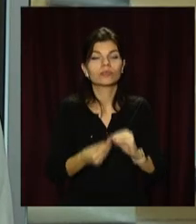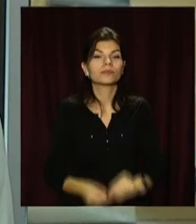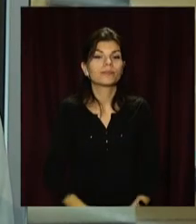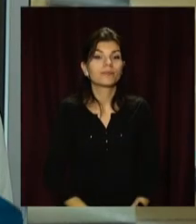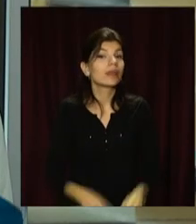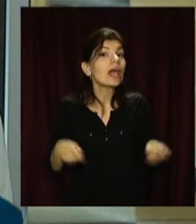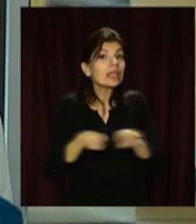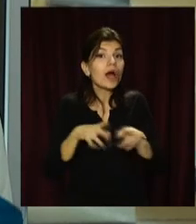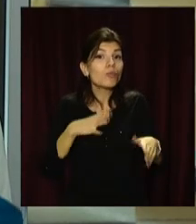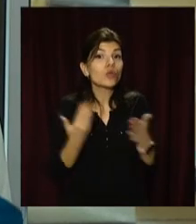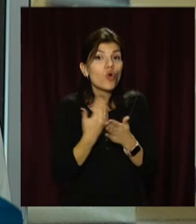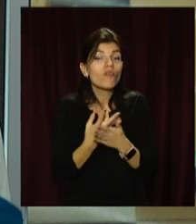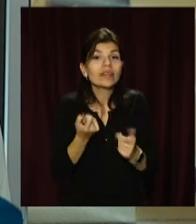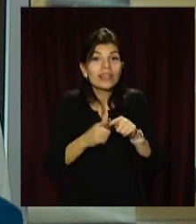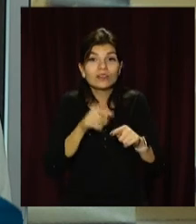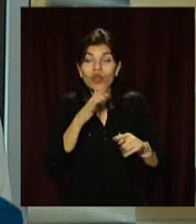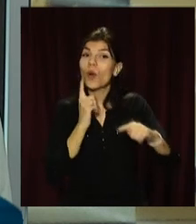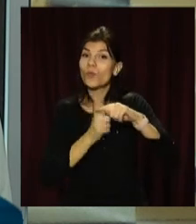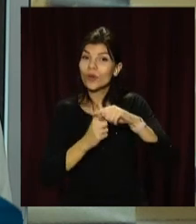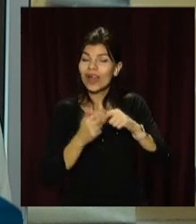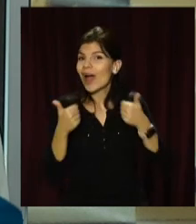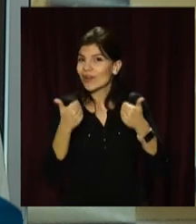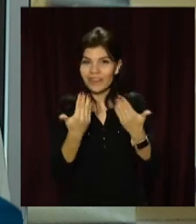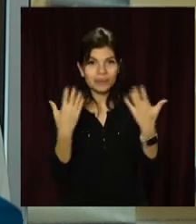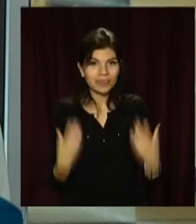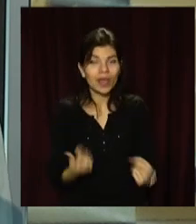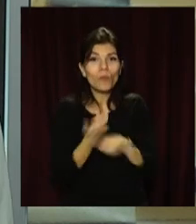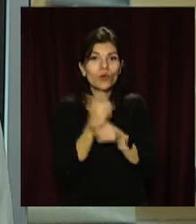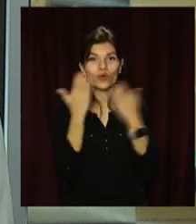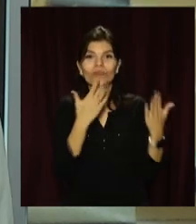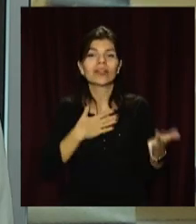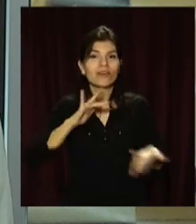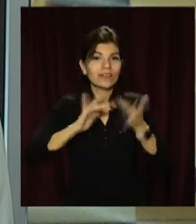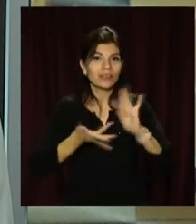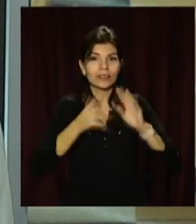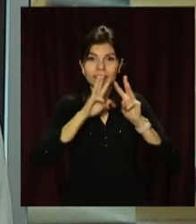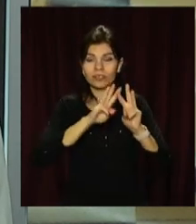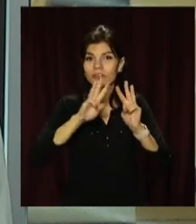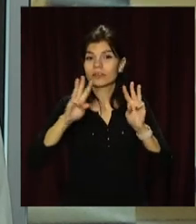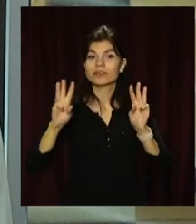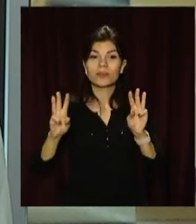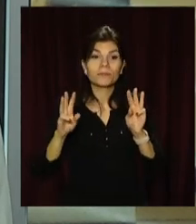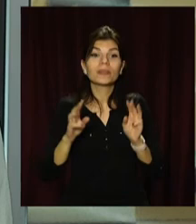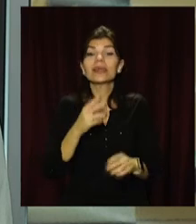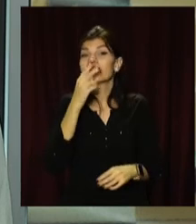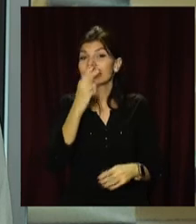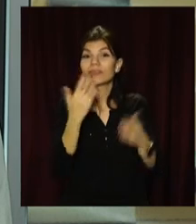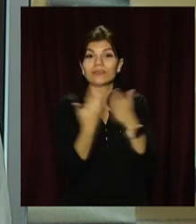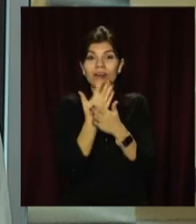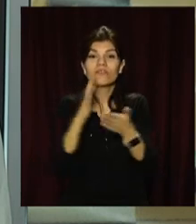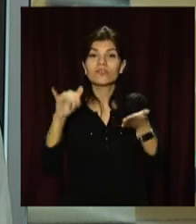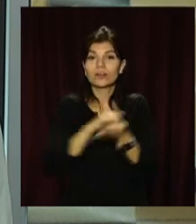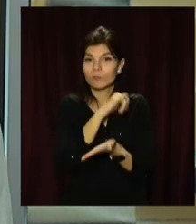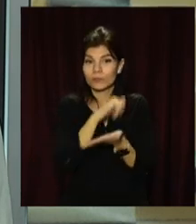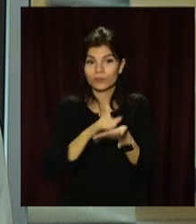Такими були новини на цей час. Позитивного вам дня! Більше новин читайте на нашому сайті opentv.media. Дивіться сюжети в